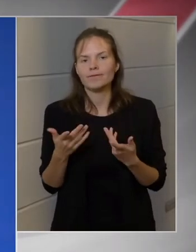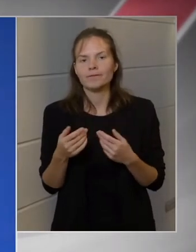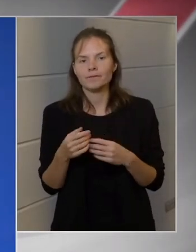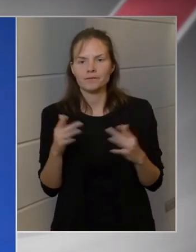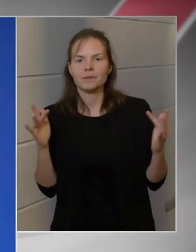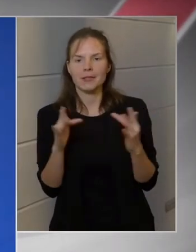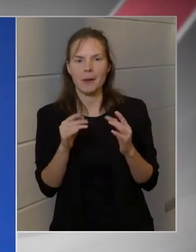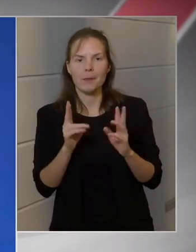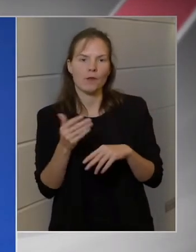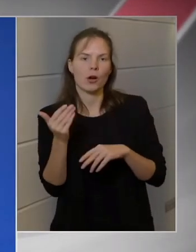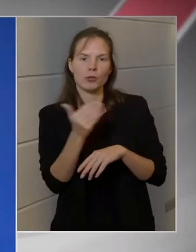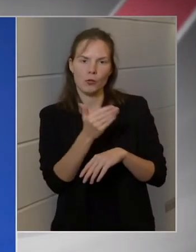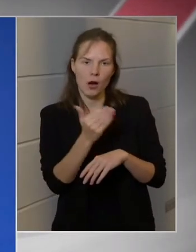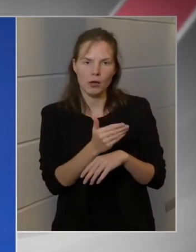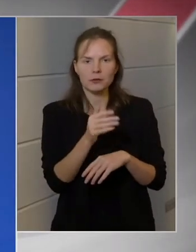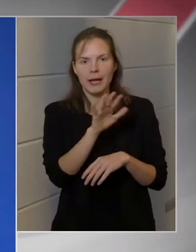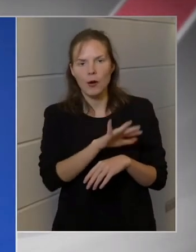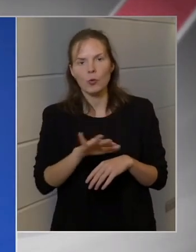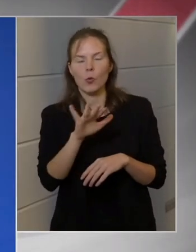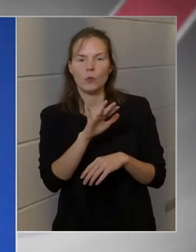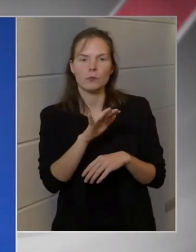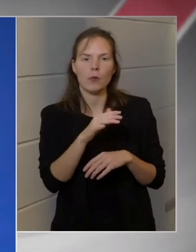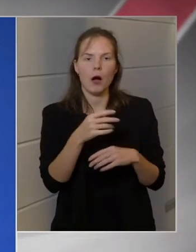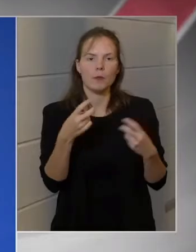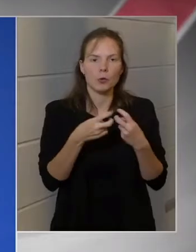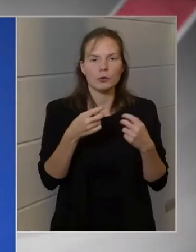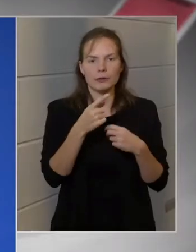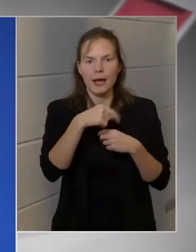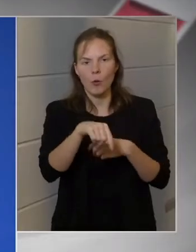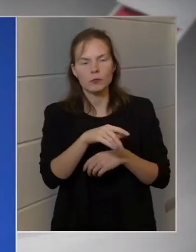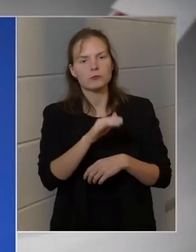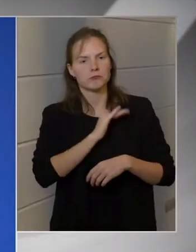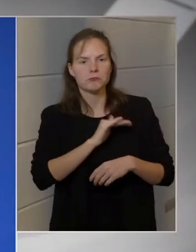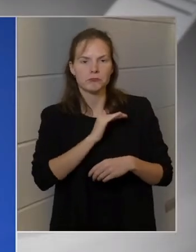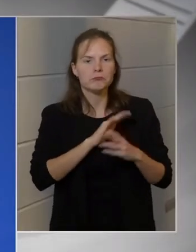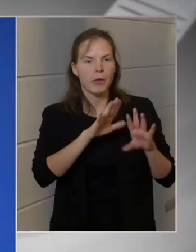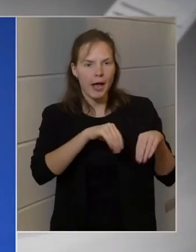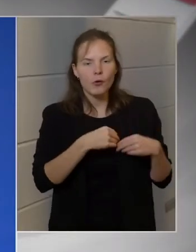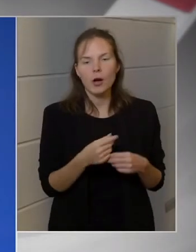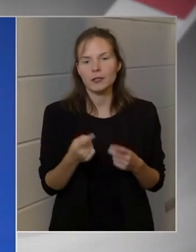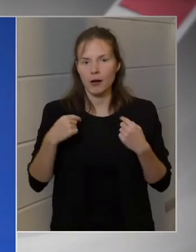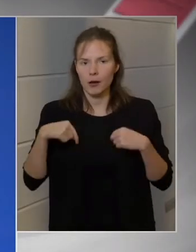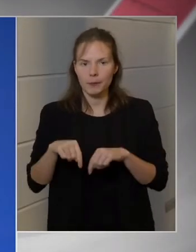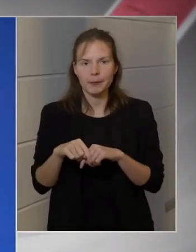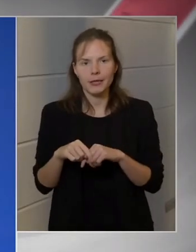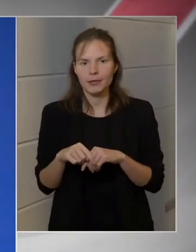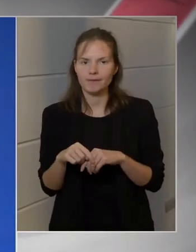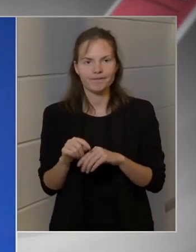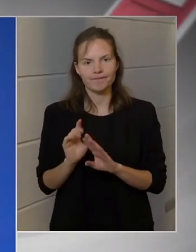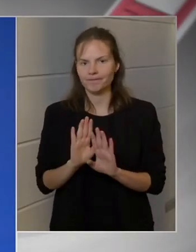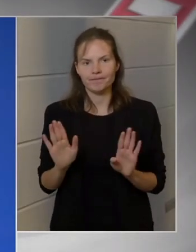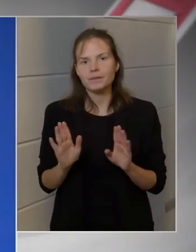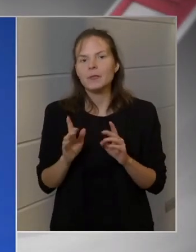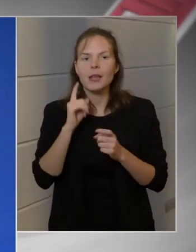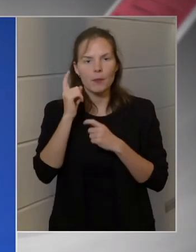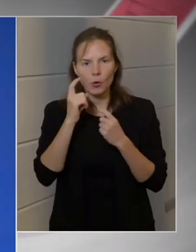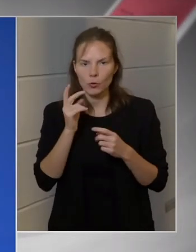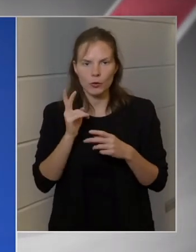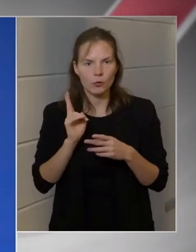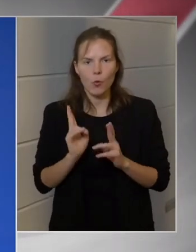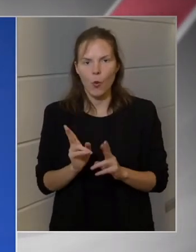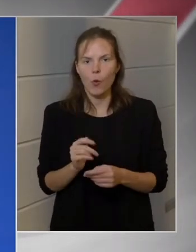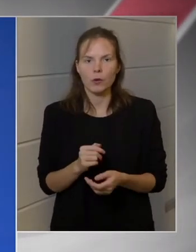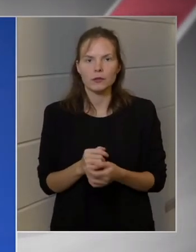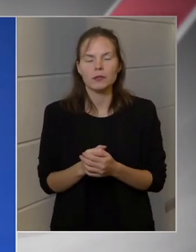Büsszelben megszokott intoleranciával mindig is a tolerancia álláspontján volt, tehát mi nem gondoltuk, hogy meg kell